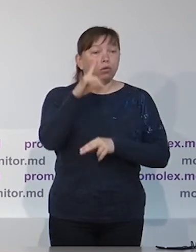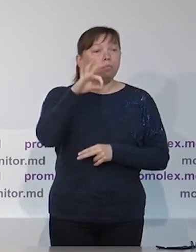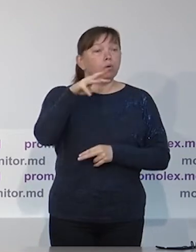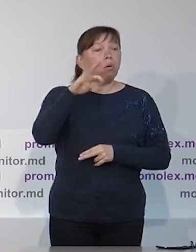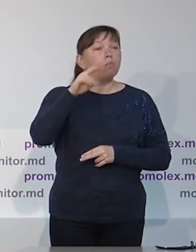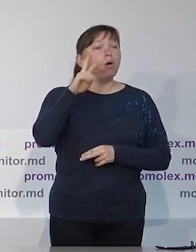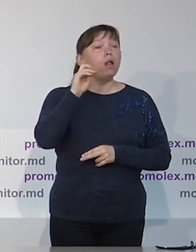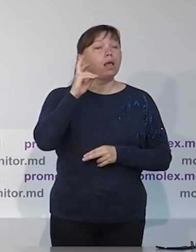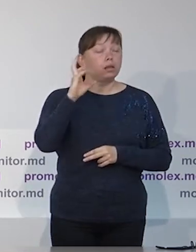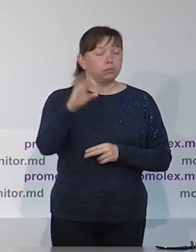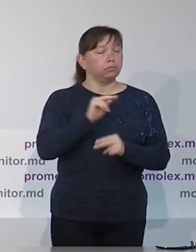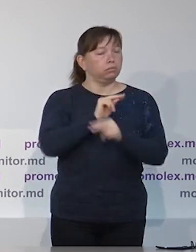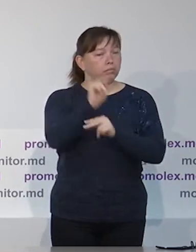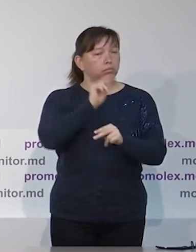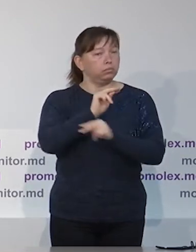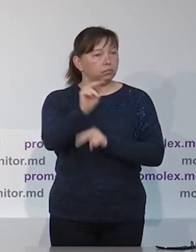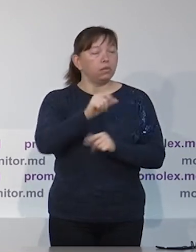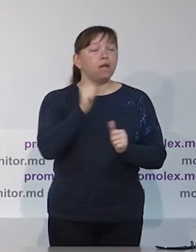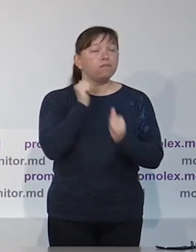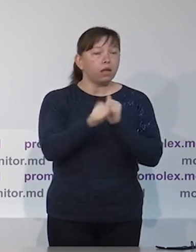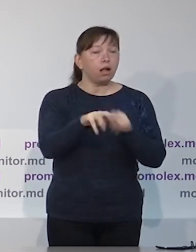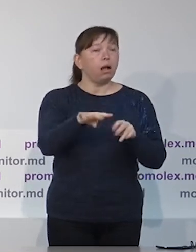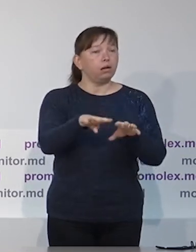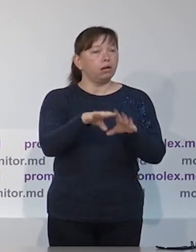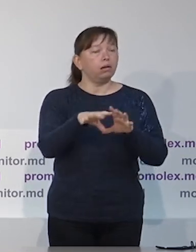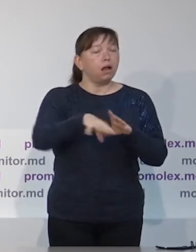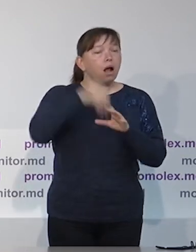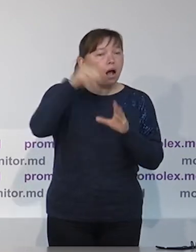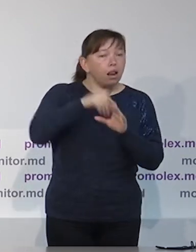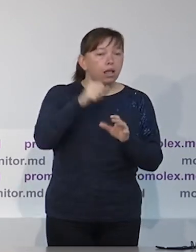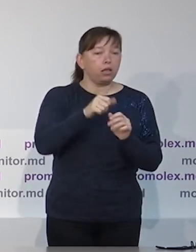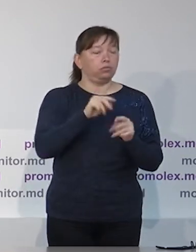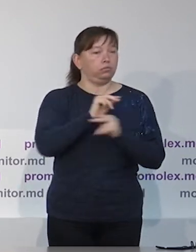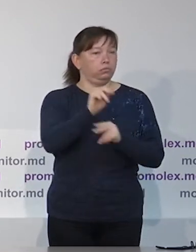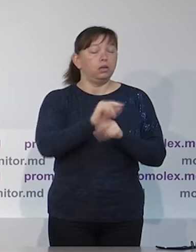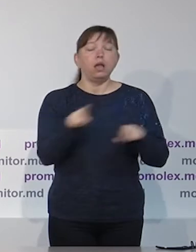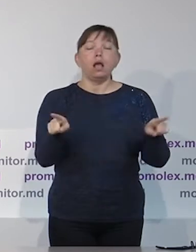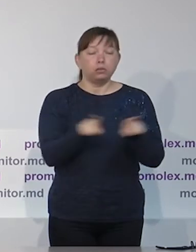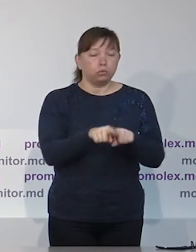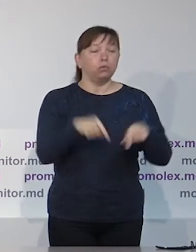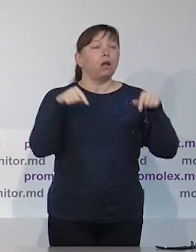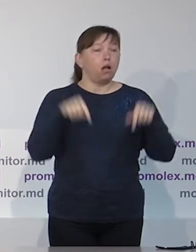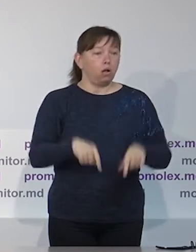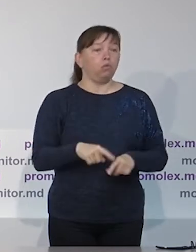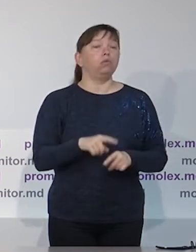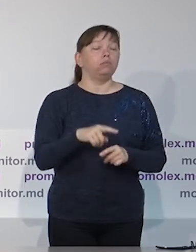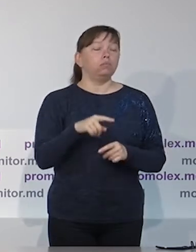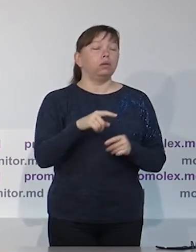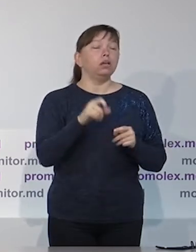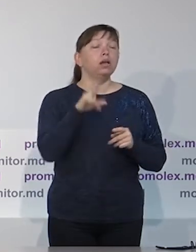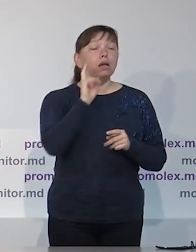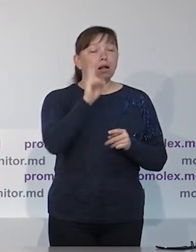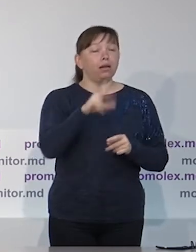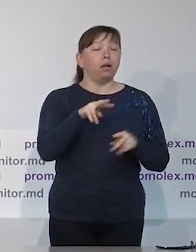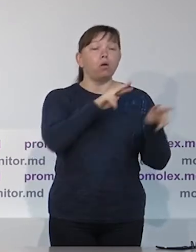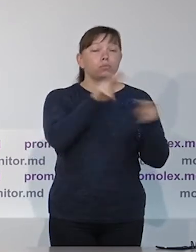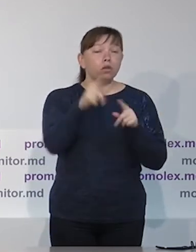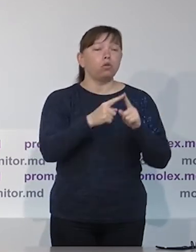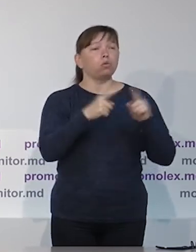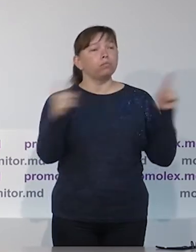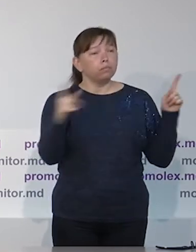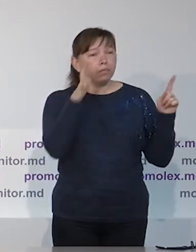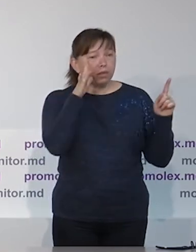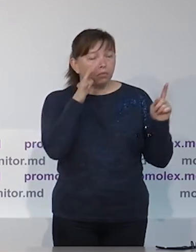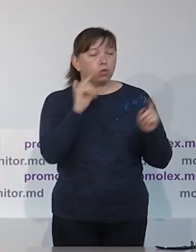несоответствия наблюдателей, промолекс каждый раз проходит подготовку в каждой компании,